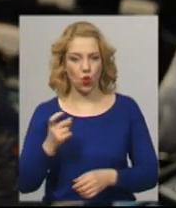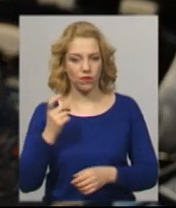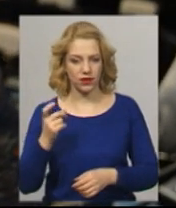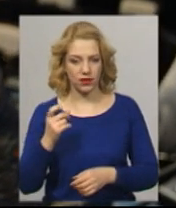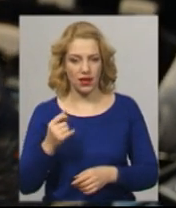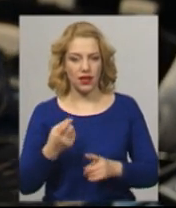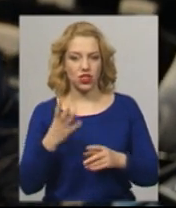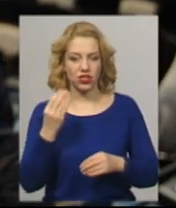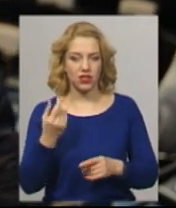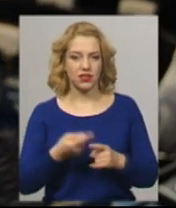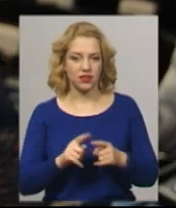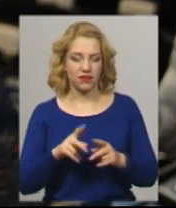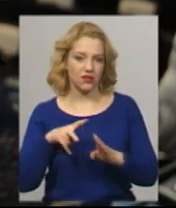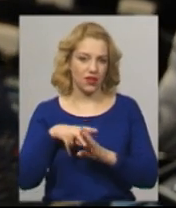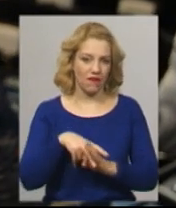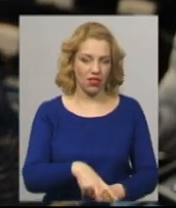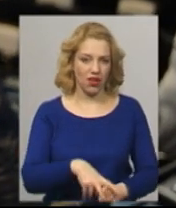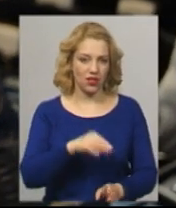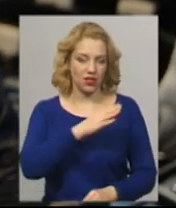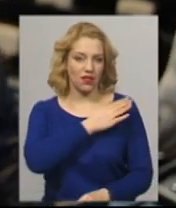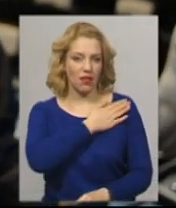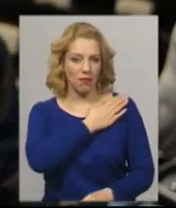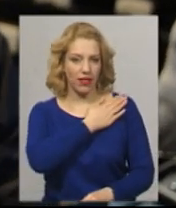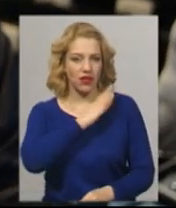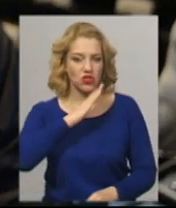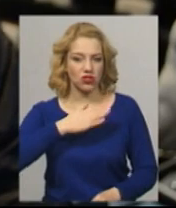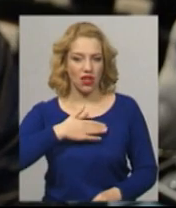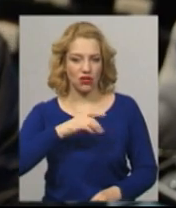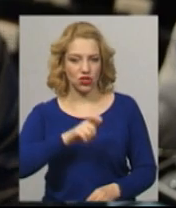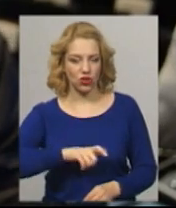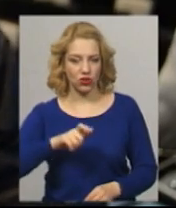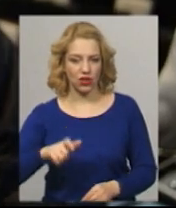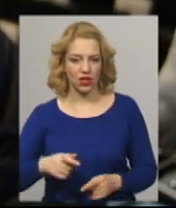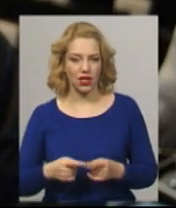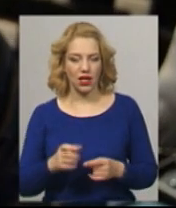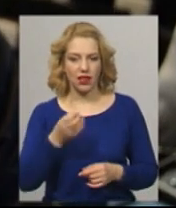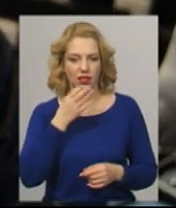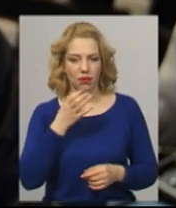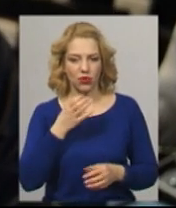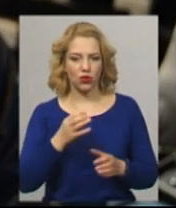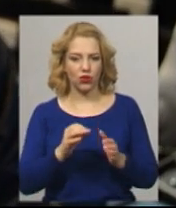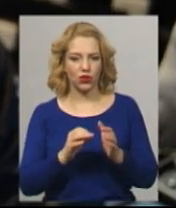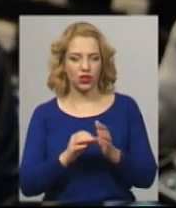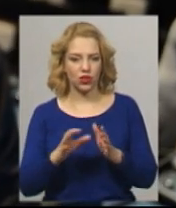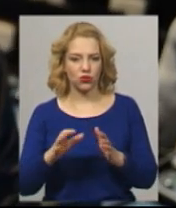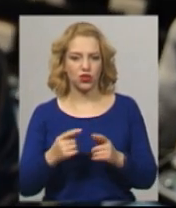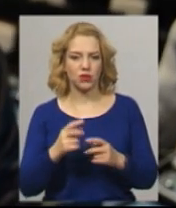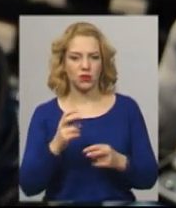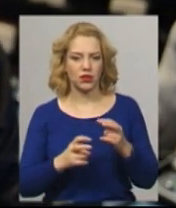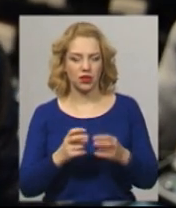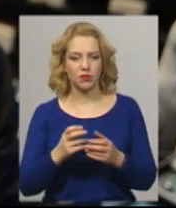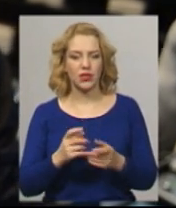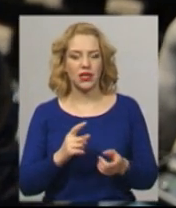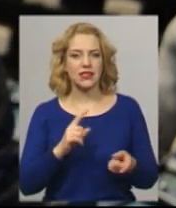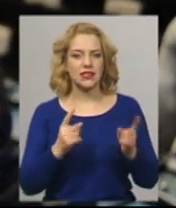плечі простих громадян, власне міста, тому що наші теплогенеруючі підприємства також стають заручниками